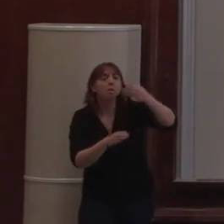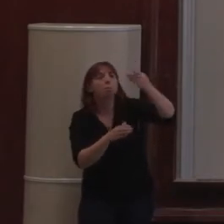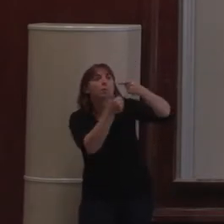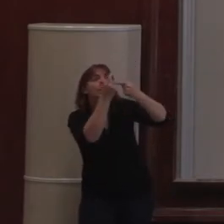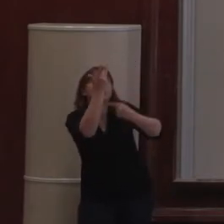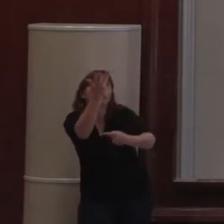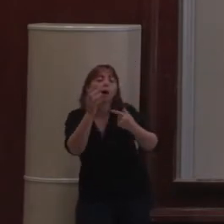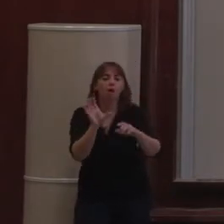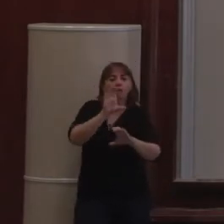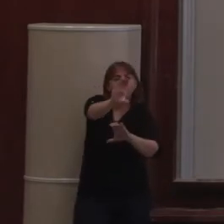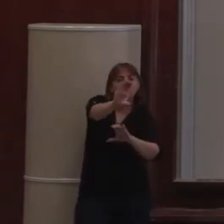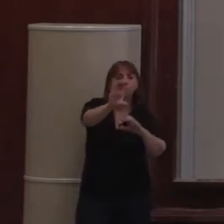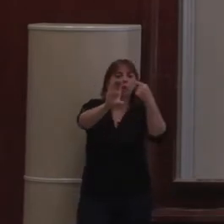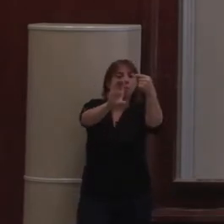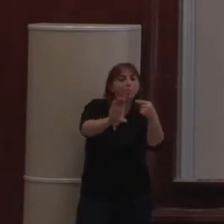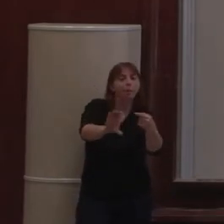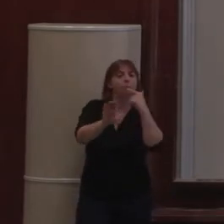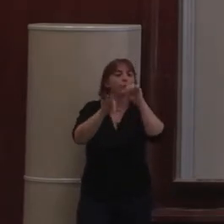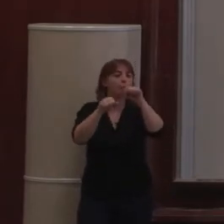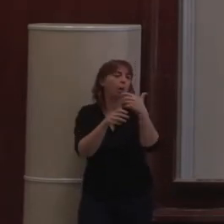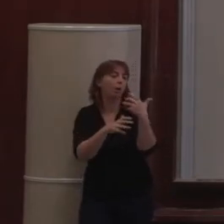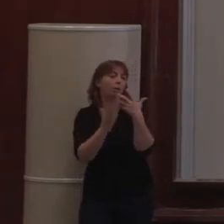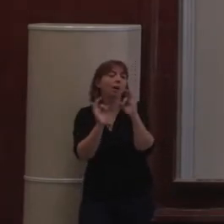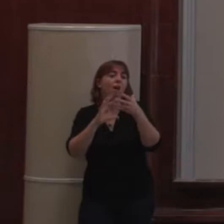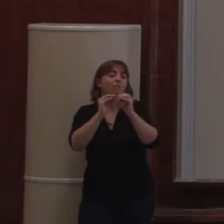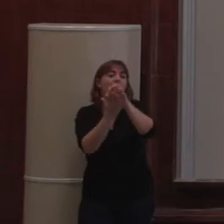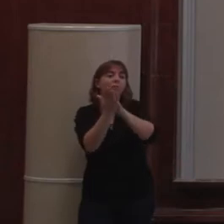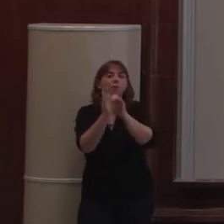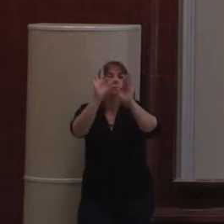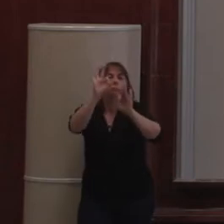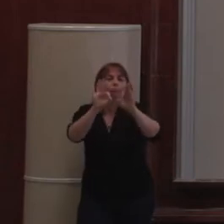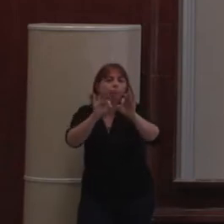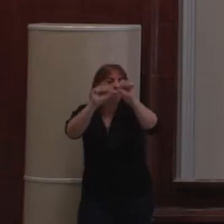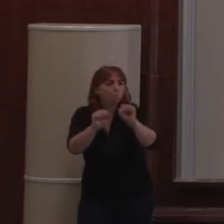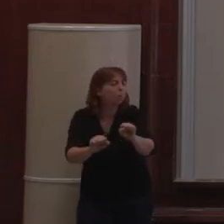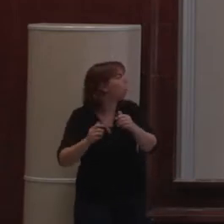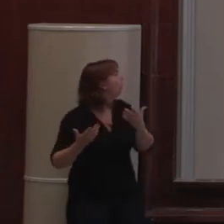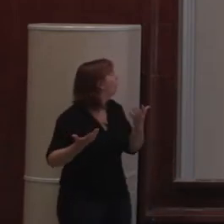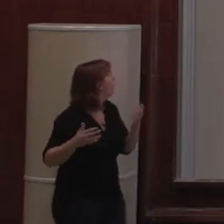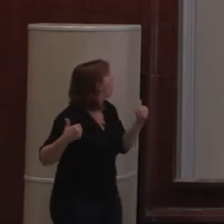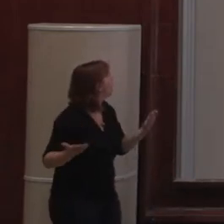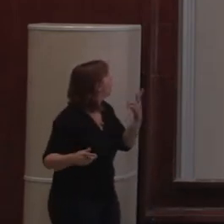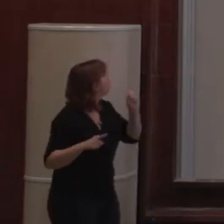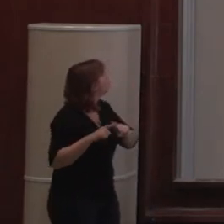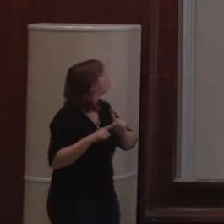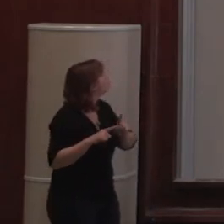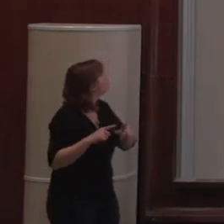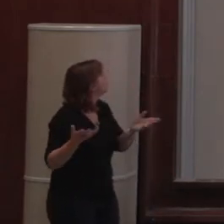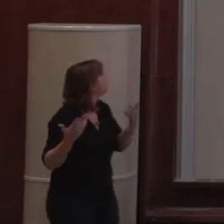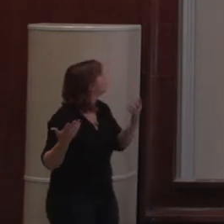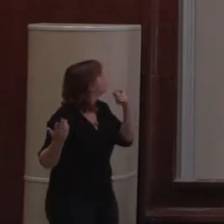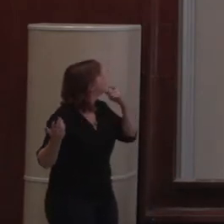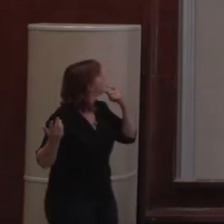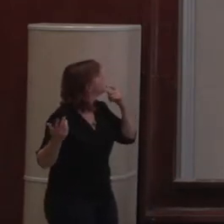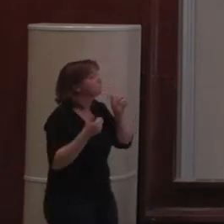aura capacité à mettre ça en forme un petit peu. On va mettre un autre champ qui est, alors je ne me rappelle pas, je vais laisser la vidéo me le